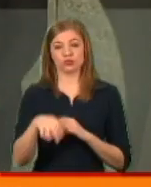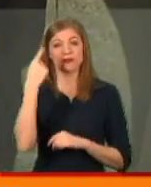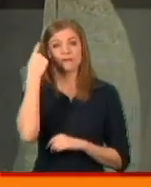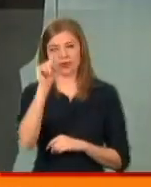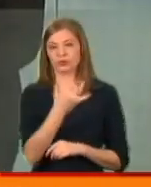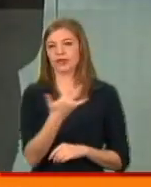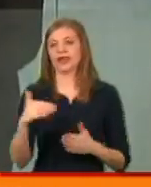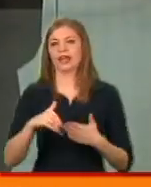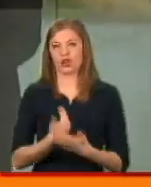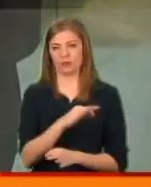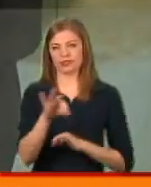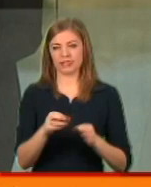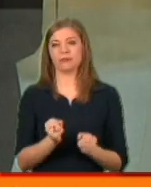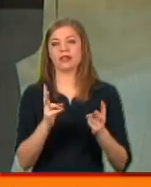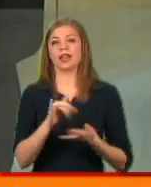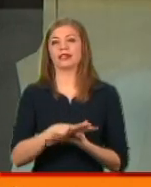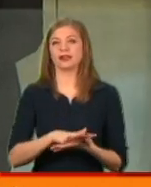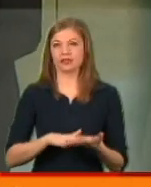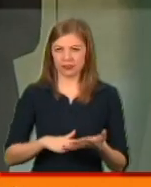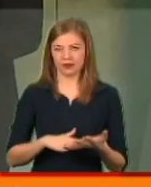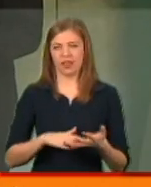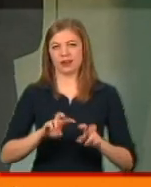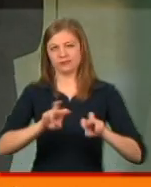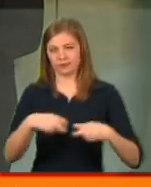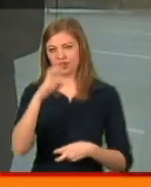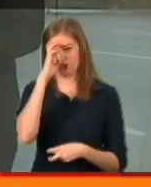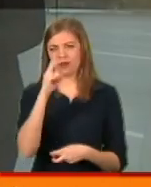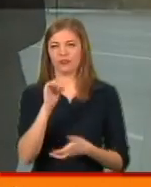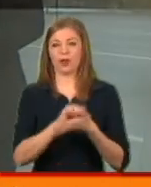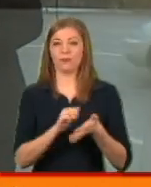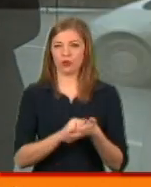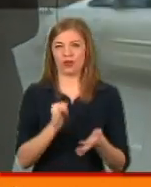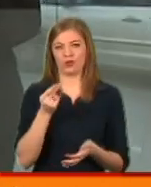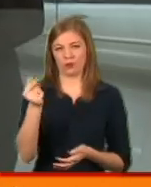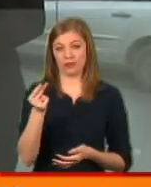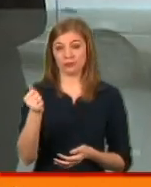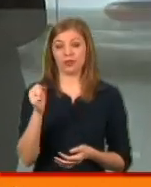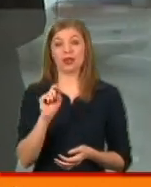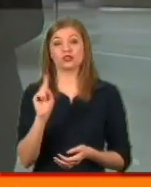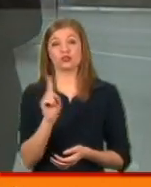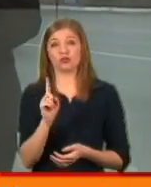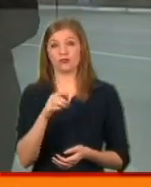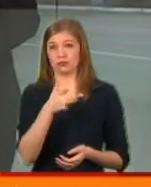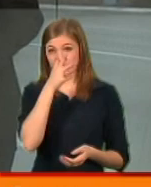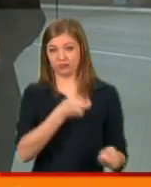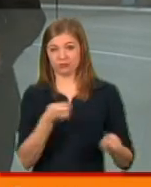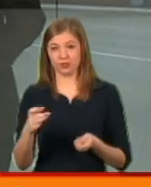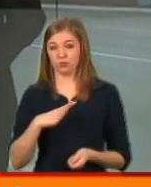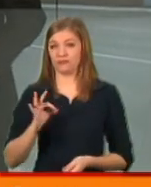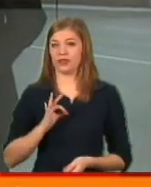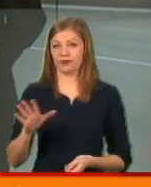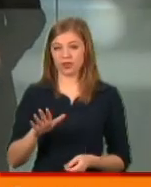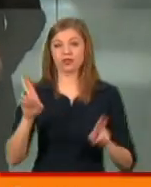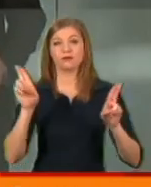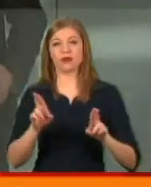кілька нових схем, як і далі ушукувати державу на податок і мито. Певна, аби сірий імпорт був невигідним,